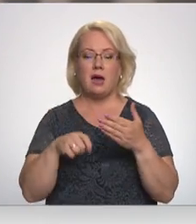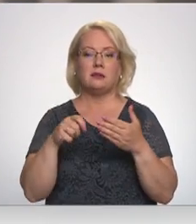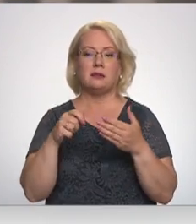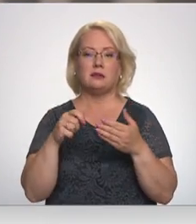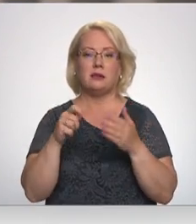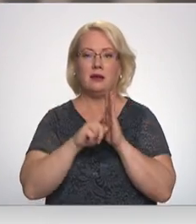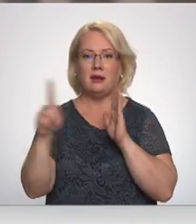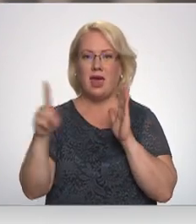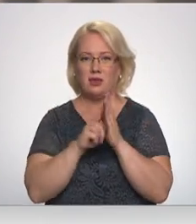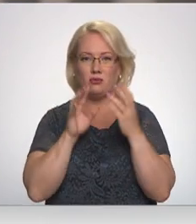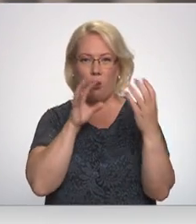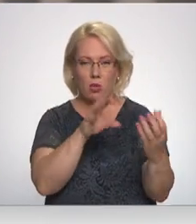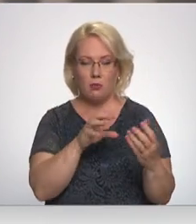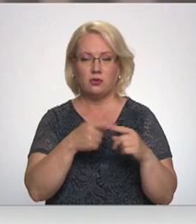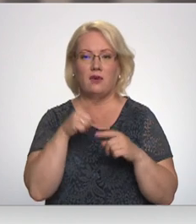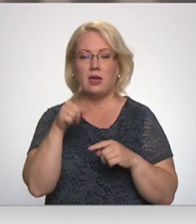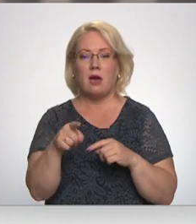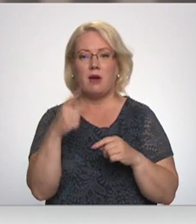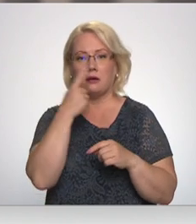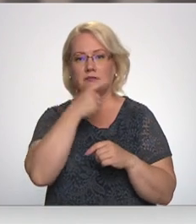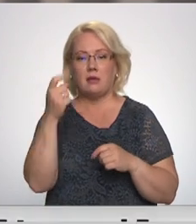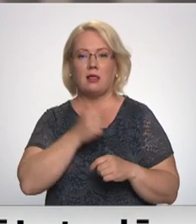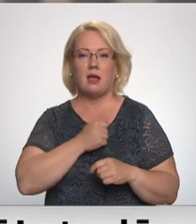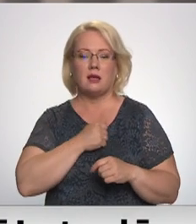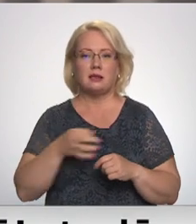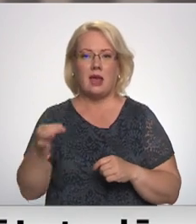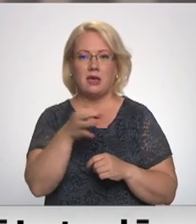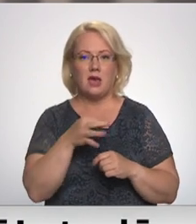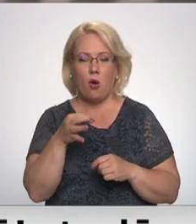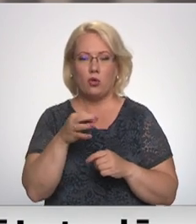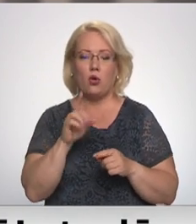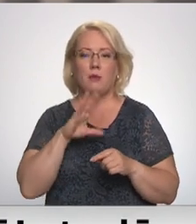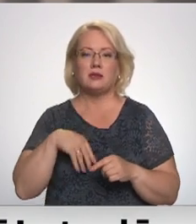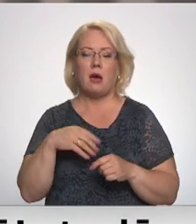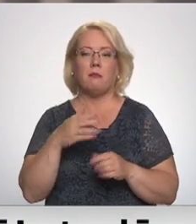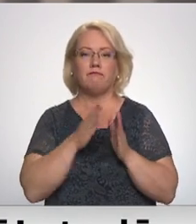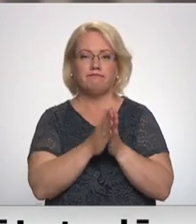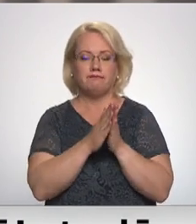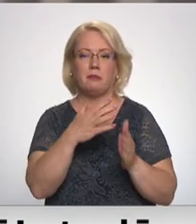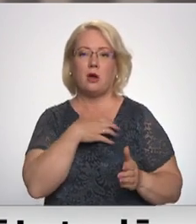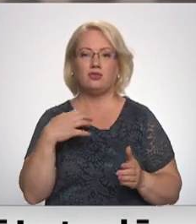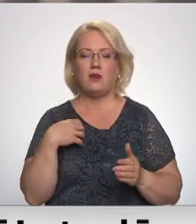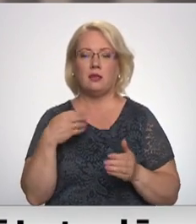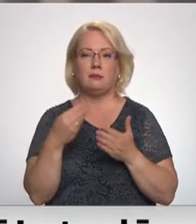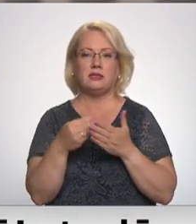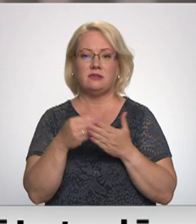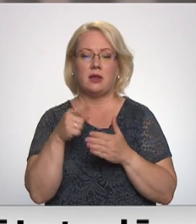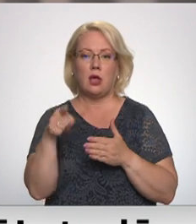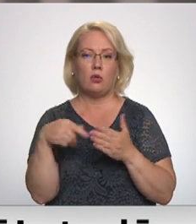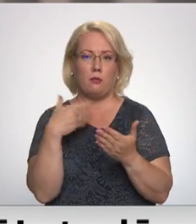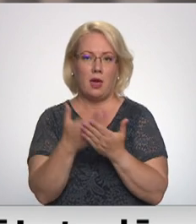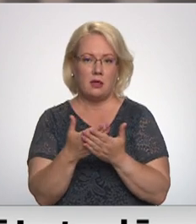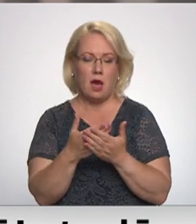plānošanas reģionu. Latgales plānošanas reģiona savukārt vēršās pie pašvaldības ar lūgumu izvērtēt šo piedāvājumu. Tādas